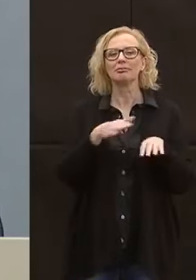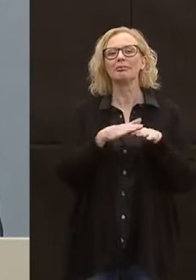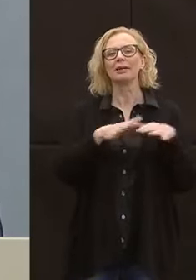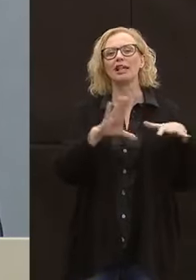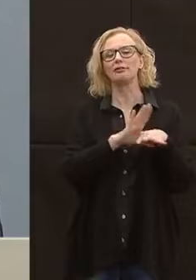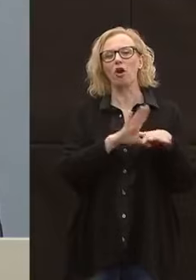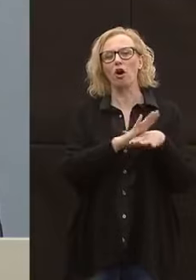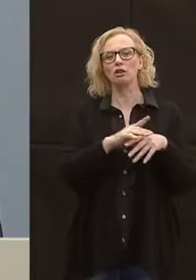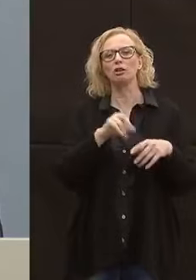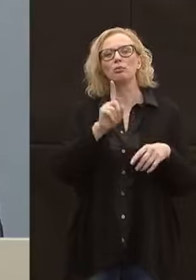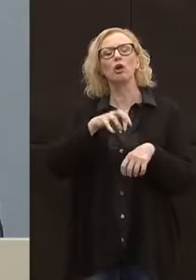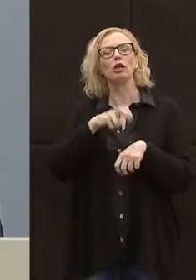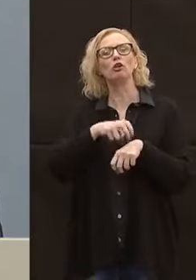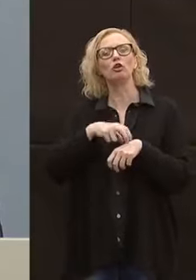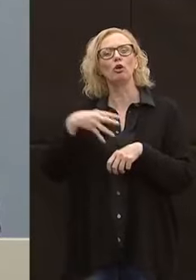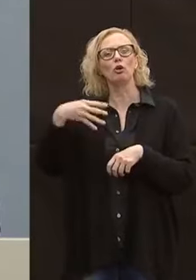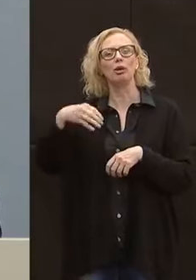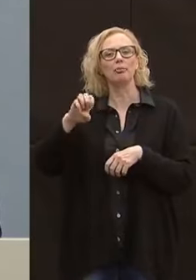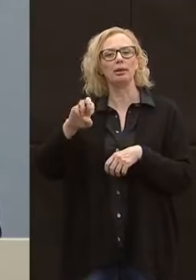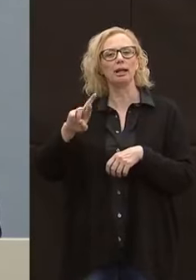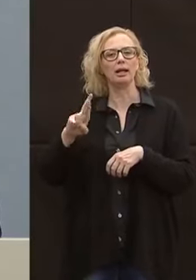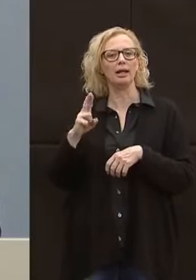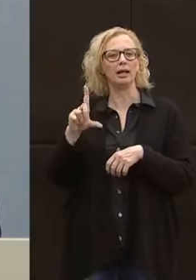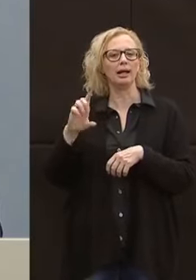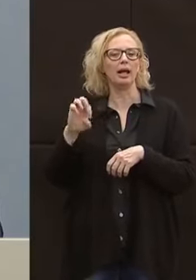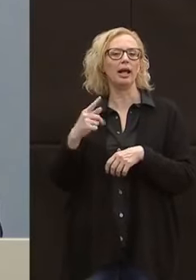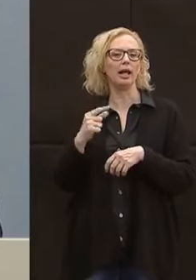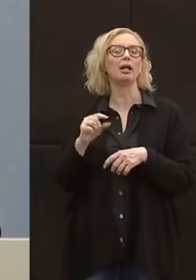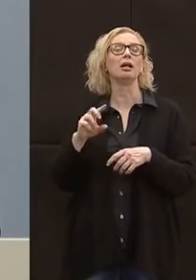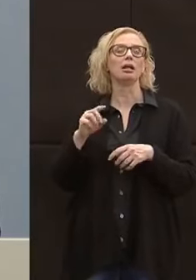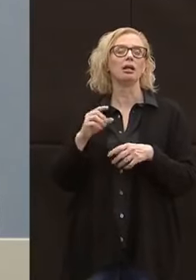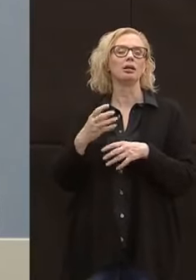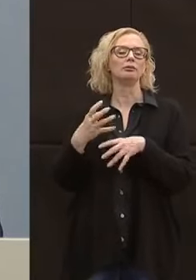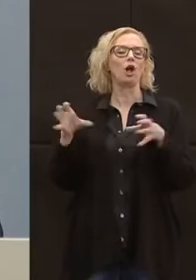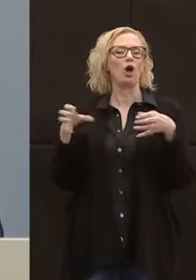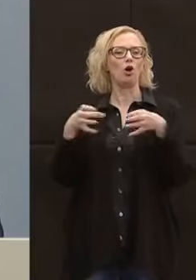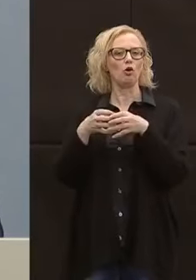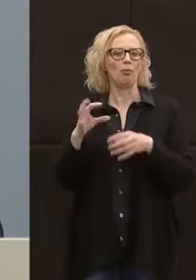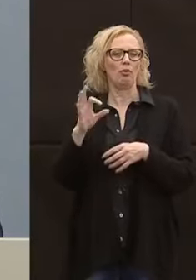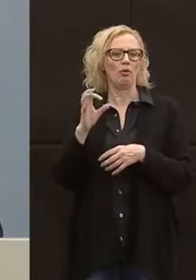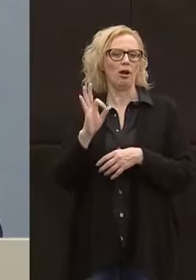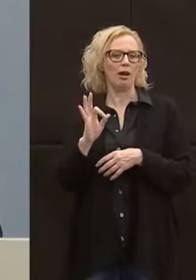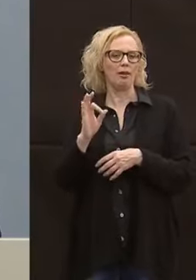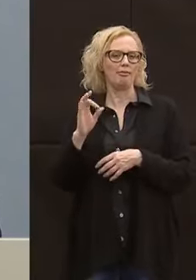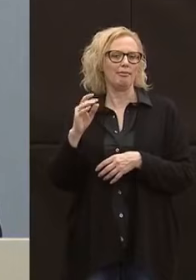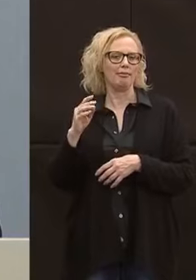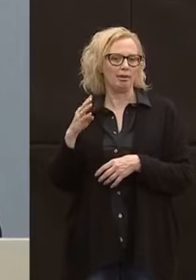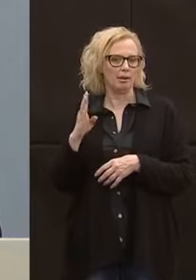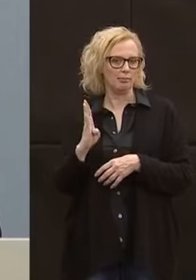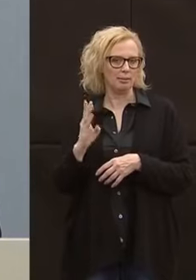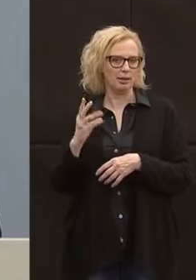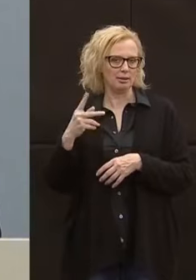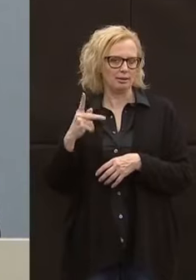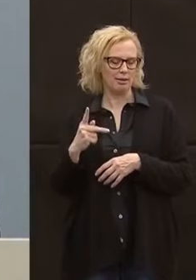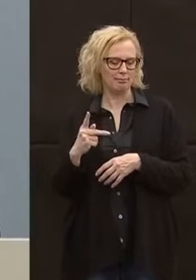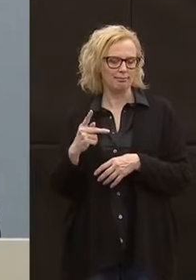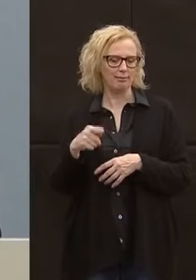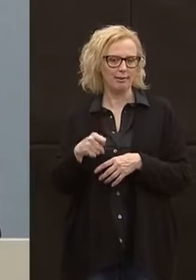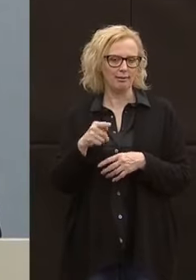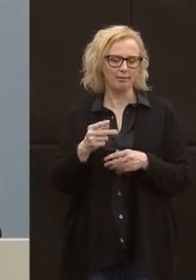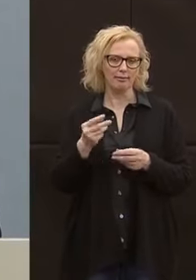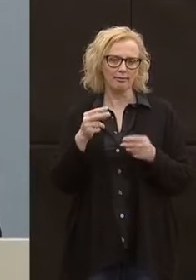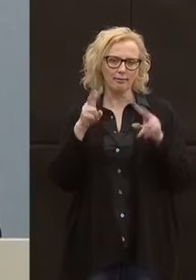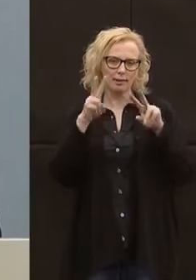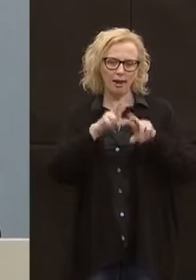con il dottor Merler del gruppo di FBK per fare un'analisi di modelli matematici rispetto